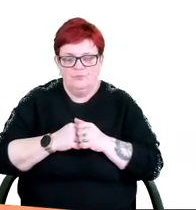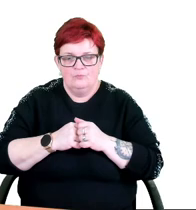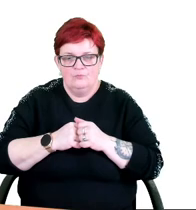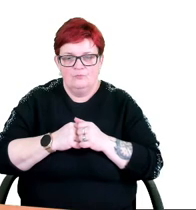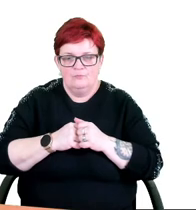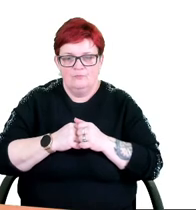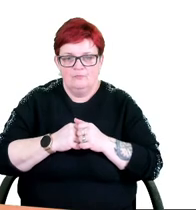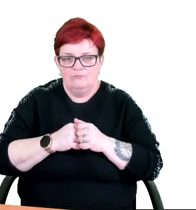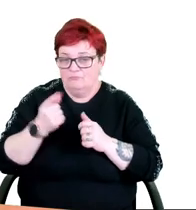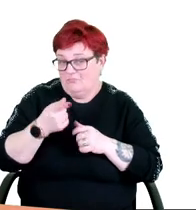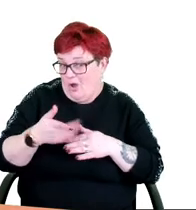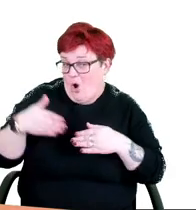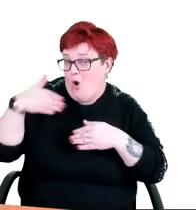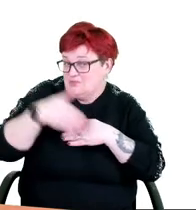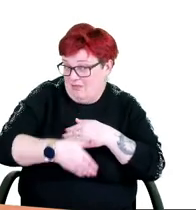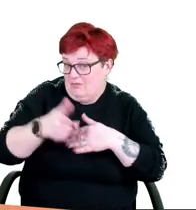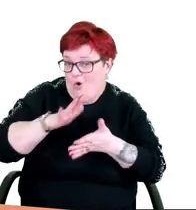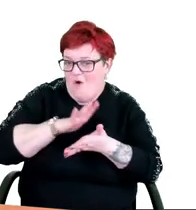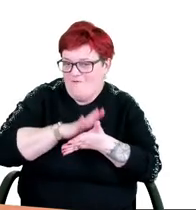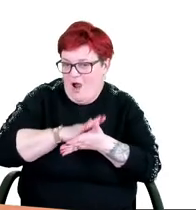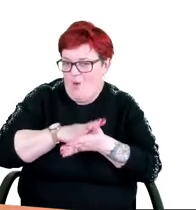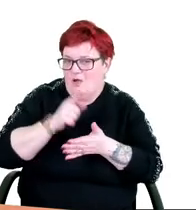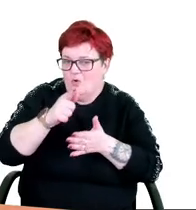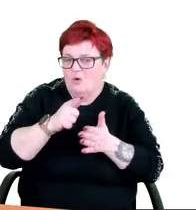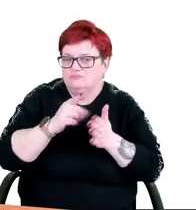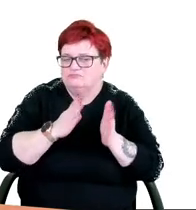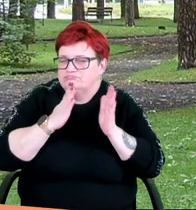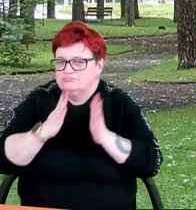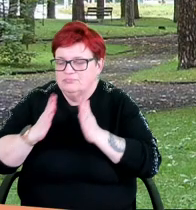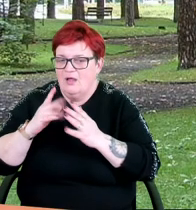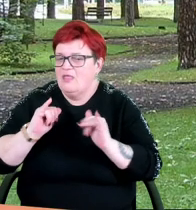Ostatnim elementem uchwały są ustalenia dotyczące ogrodzeń.